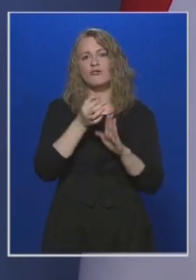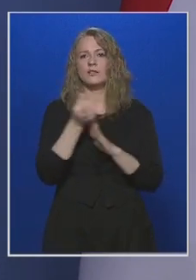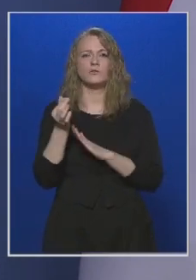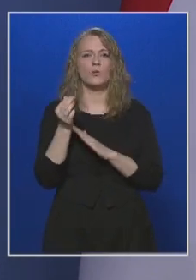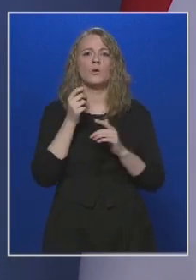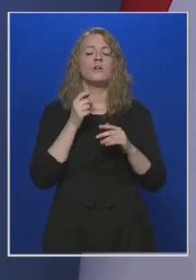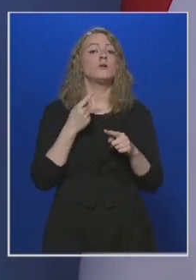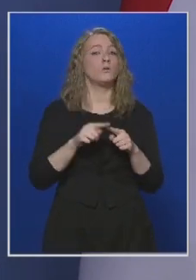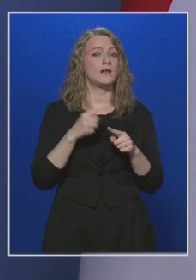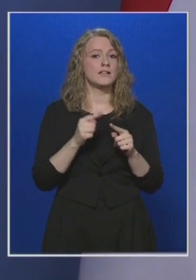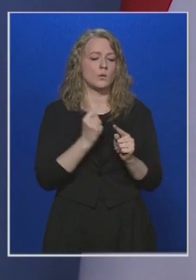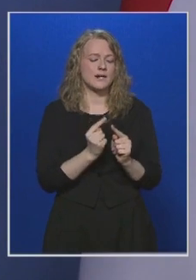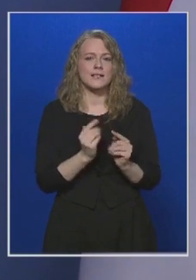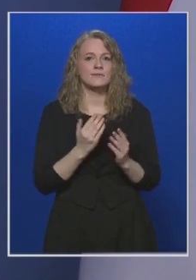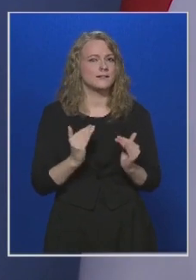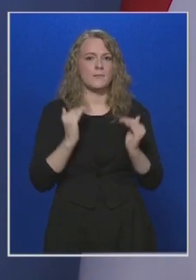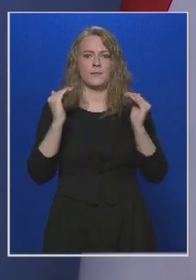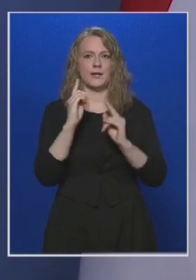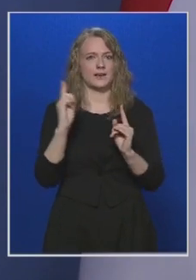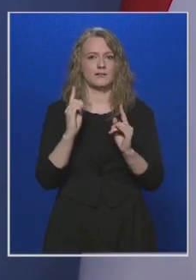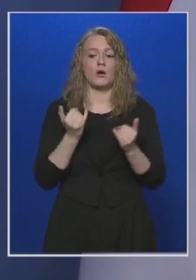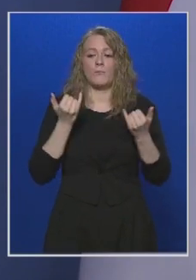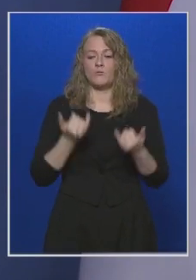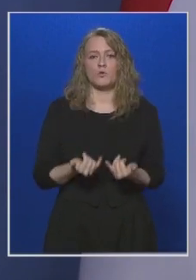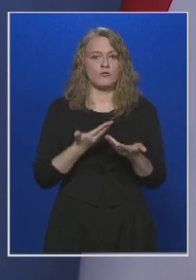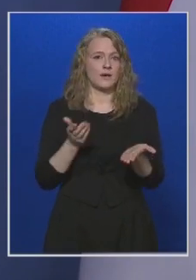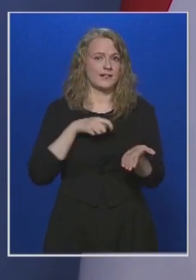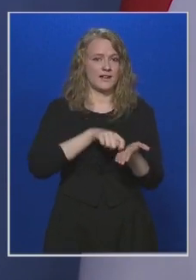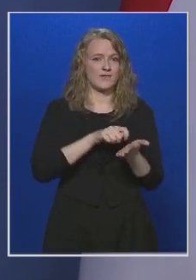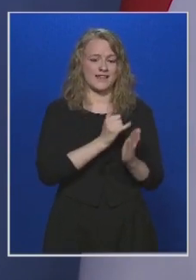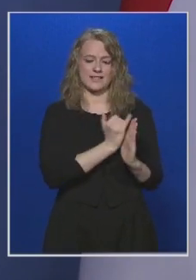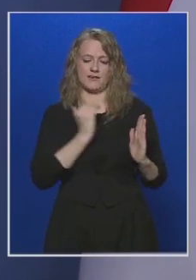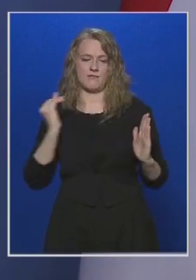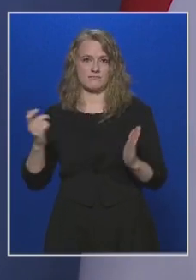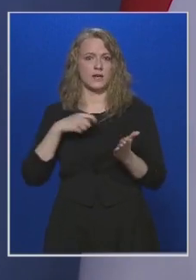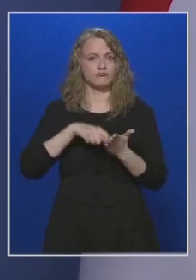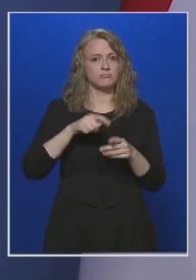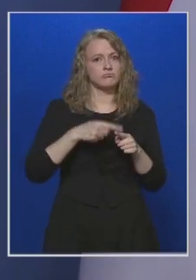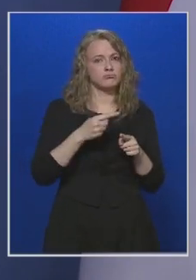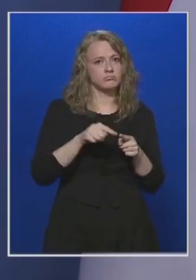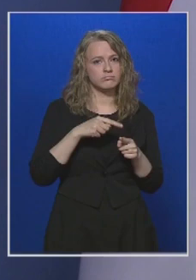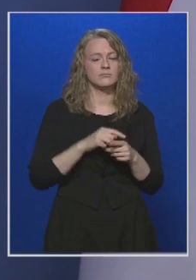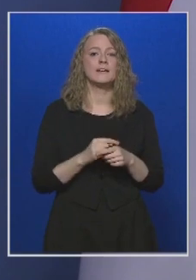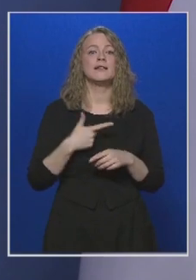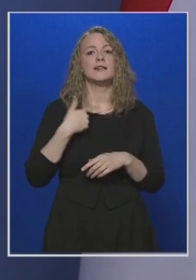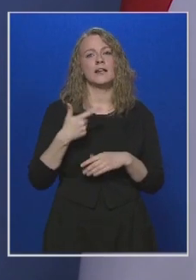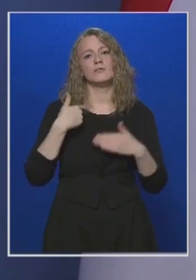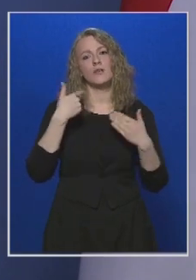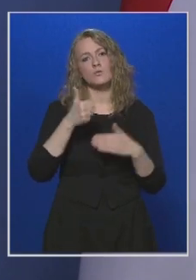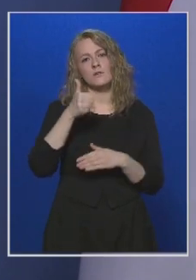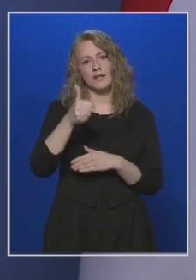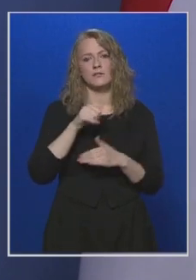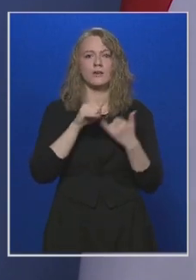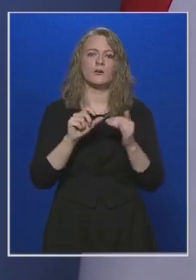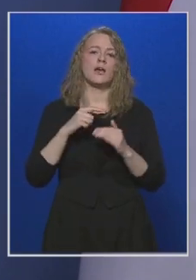nem emelkedhetnek, tehát ha valaki most nem fizet ebben az évben törlesztő részleteket, 2021. január 1